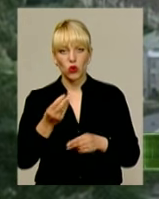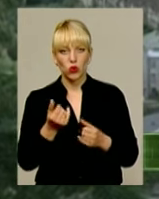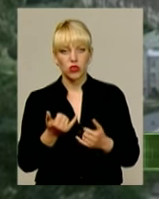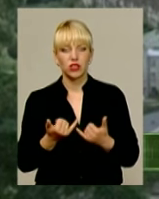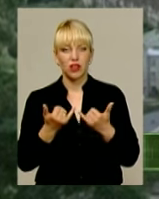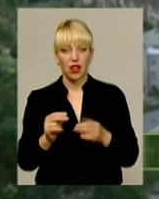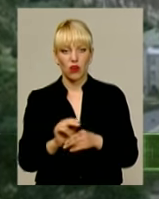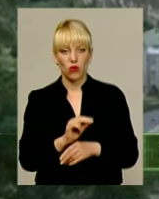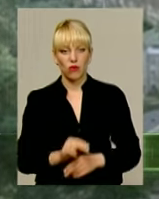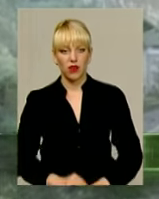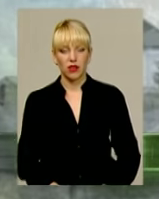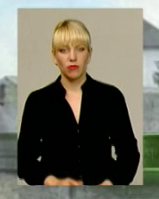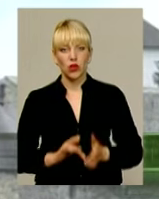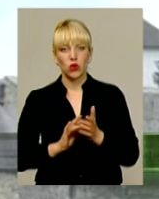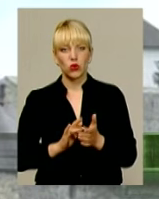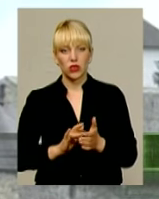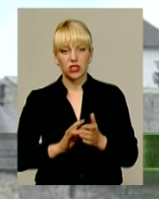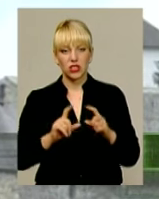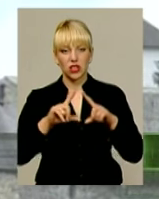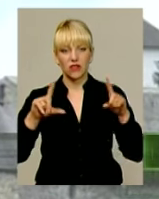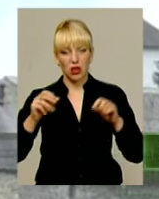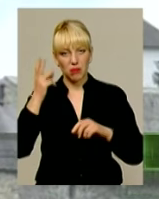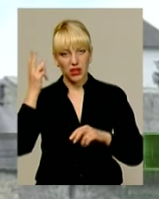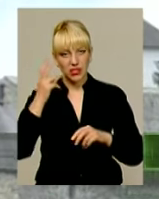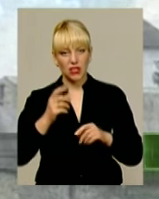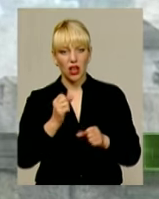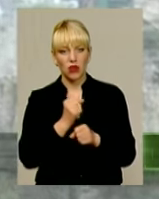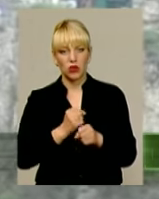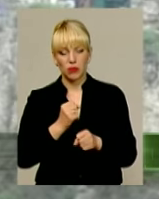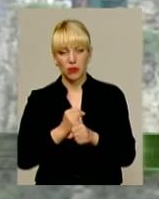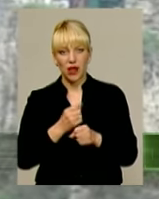Туристична візитівка. Хмельницька область розробляє власний бренд.